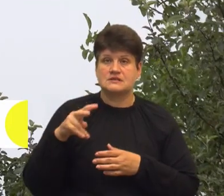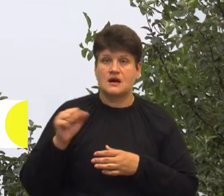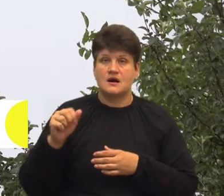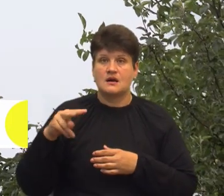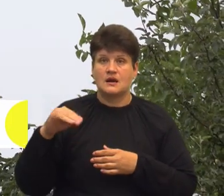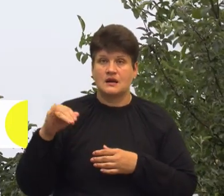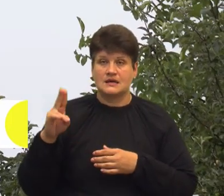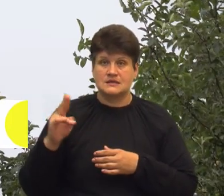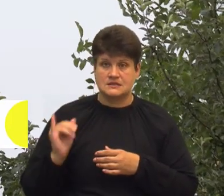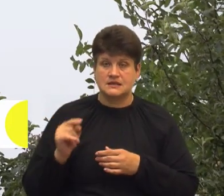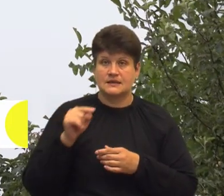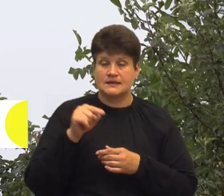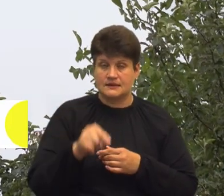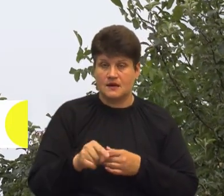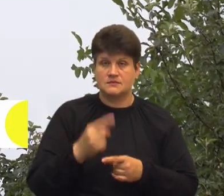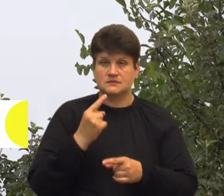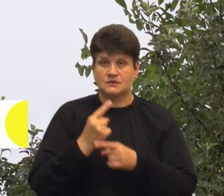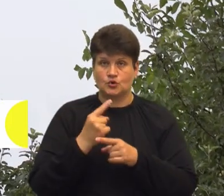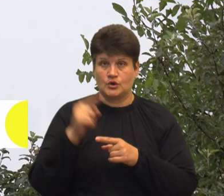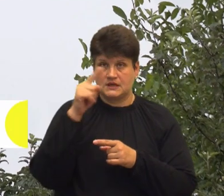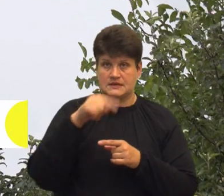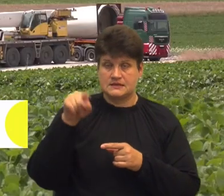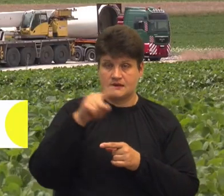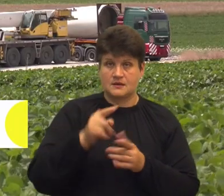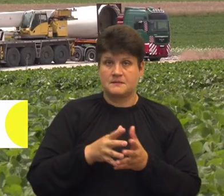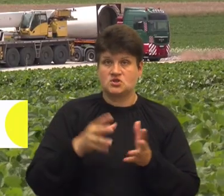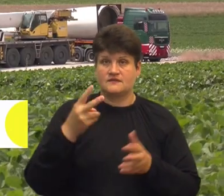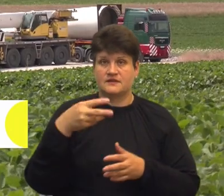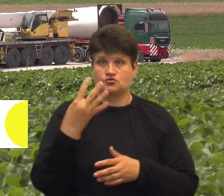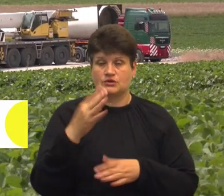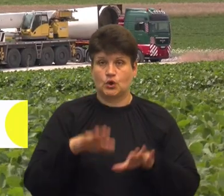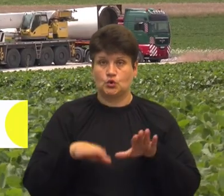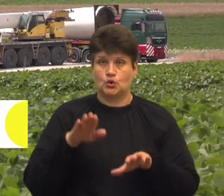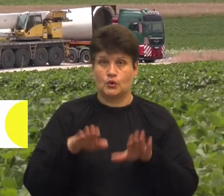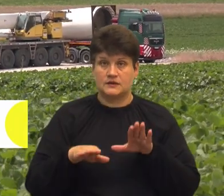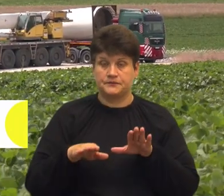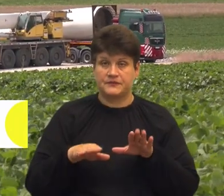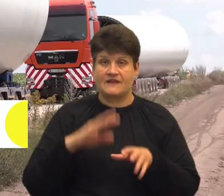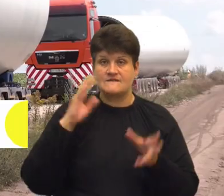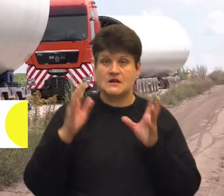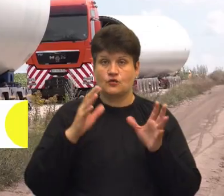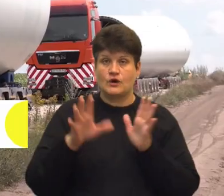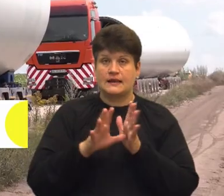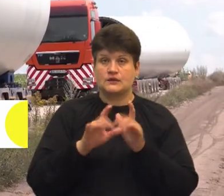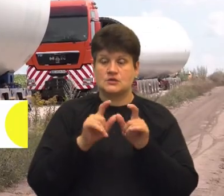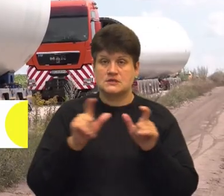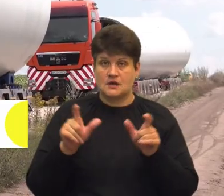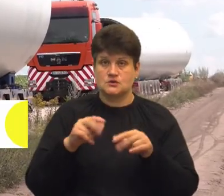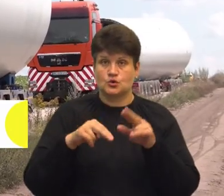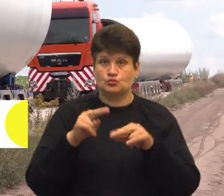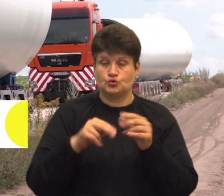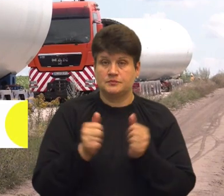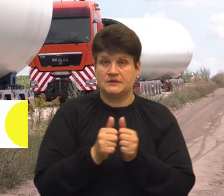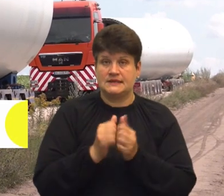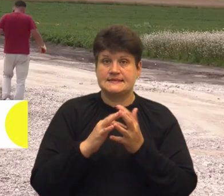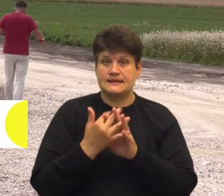проїзду транспорту, вага якого перевищує 24 тонни Вітрову електростанцію будують у полі поблизу села Залізці